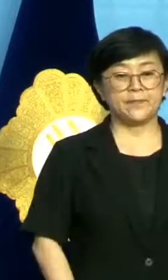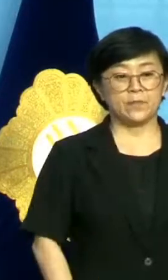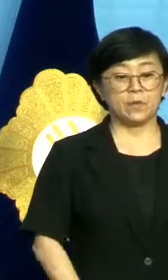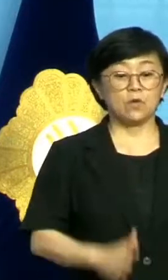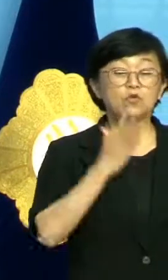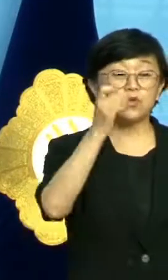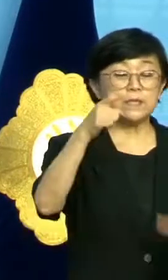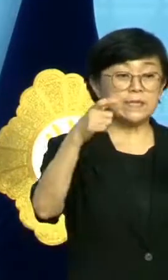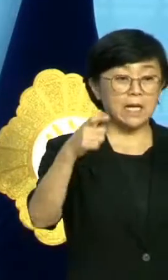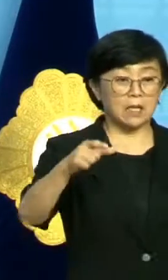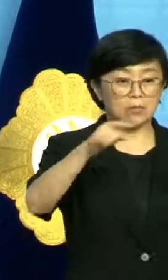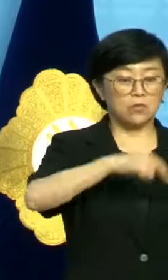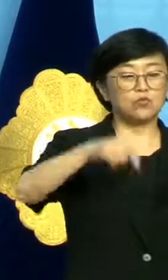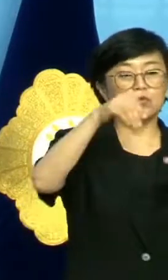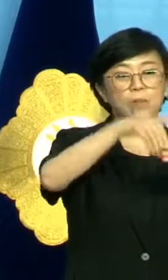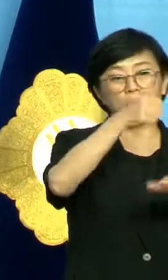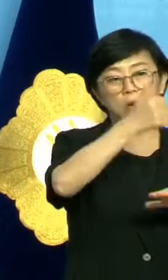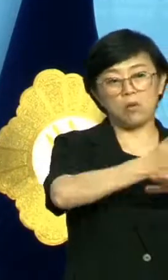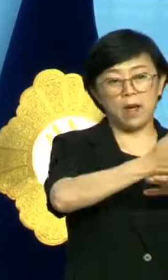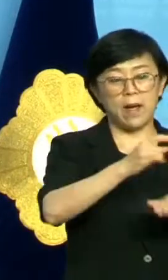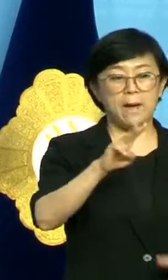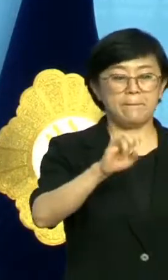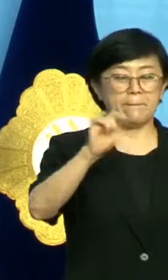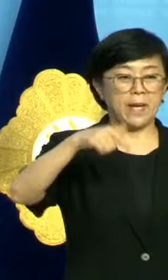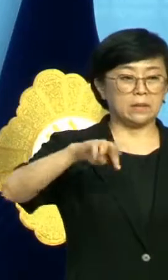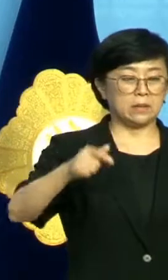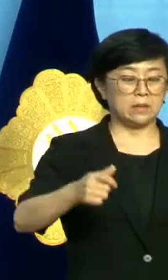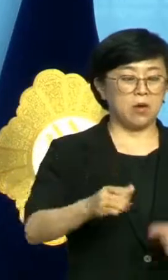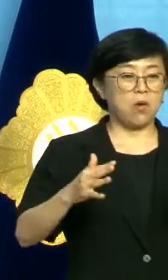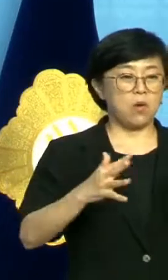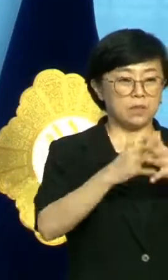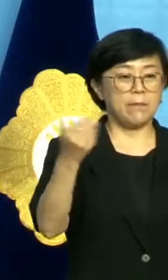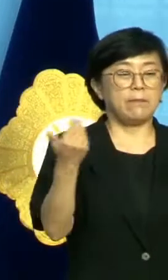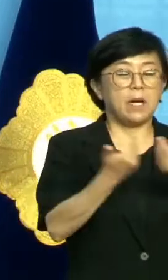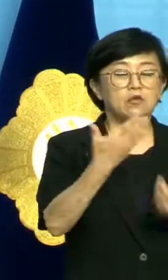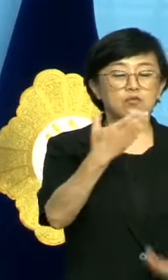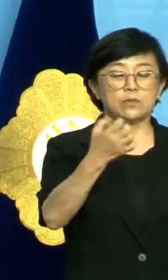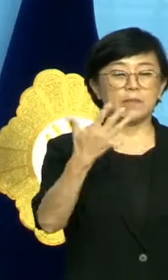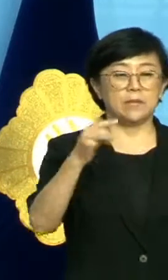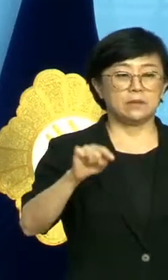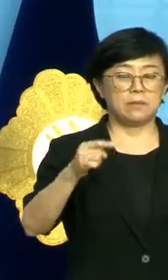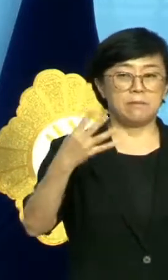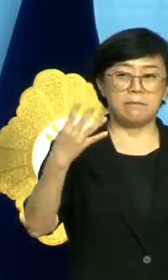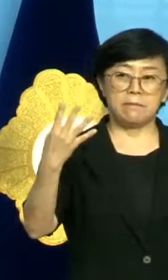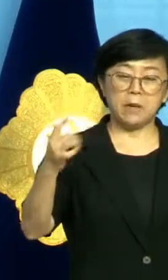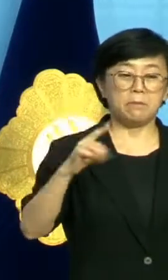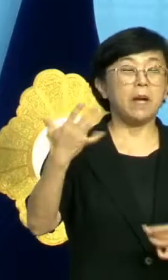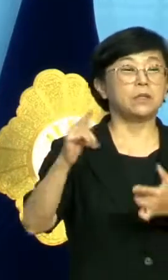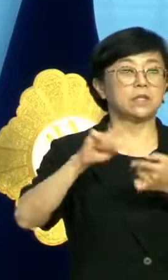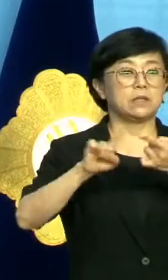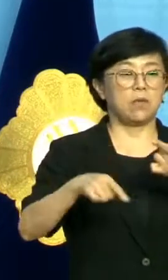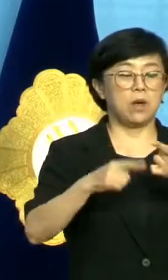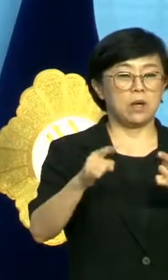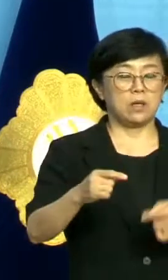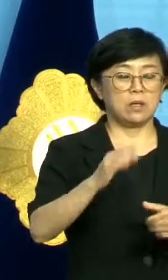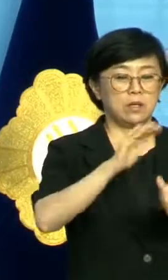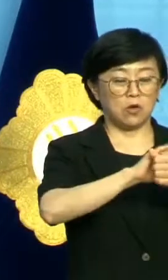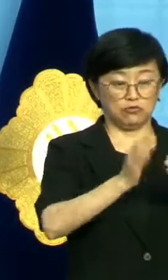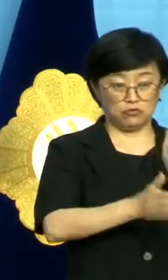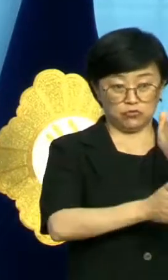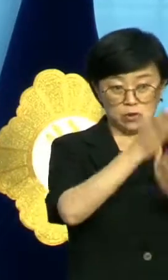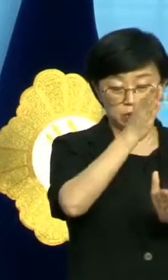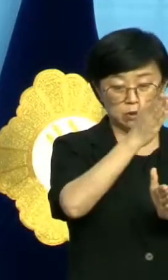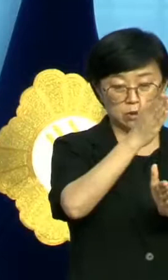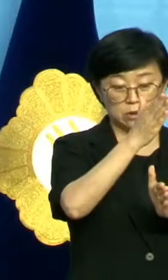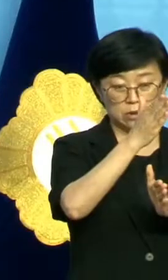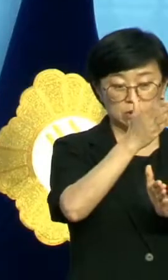울산 북구 주민 투표 결과 맥스터 건설 반대 94.8%와 경주시 양남면 주민을 상대로 시행한